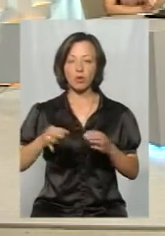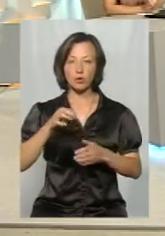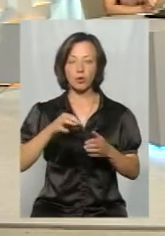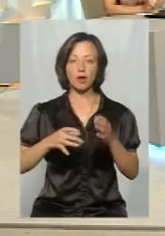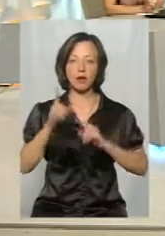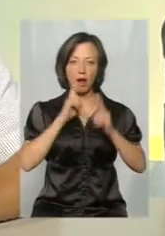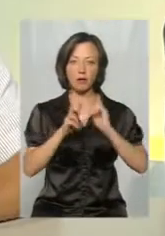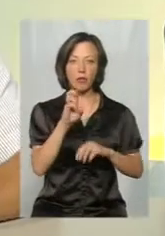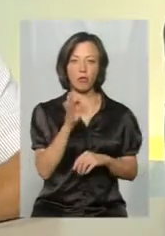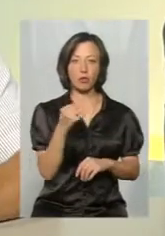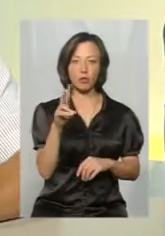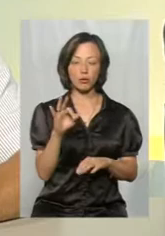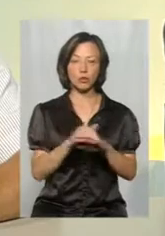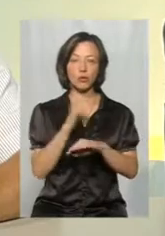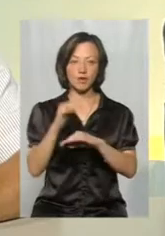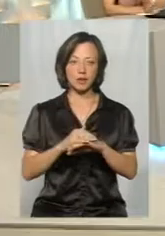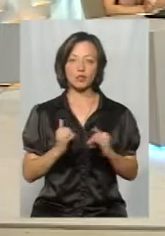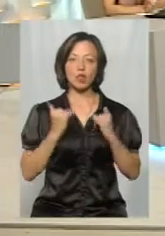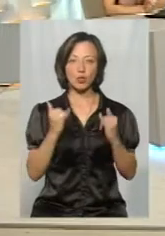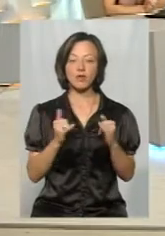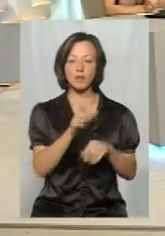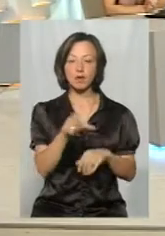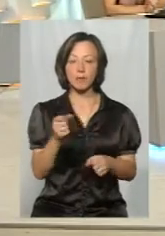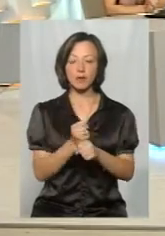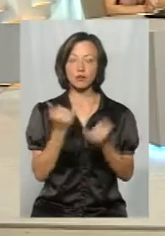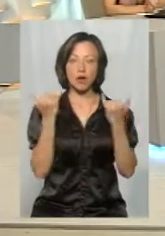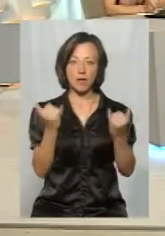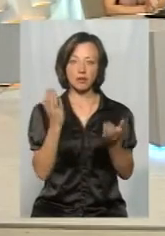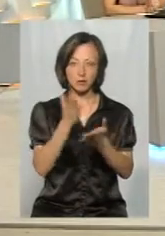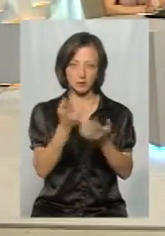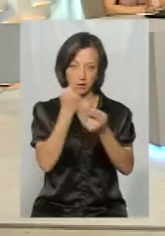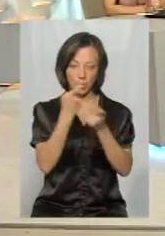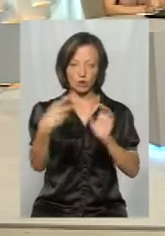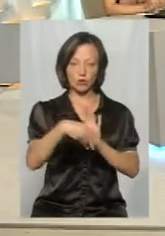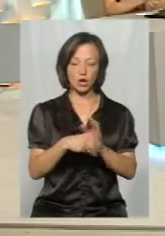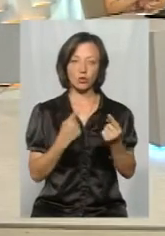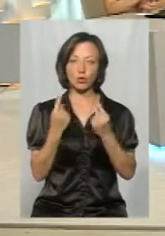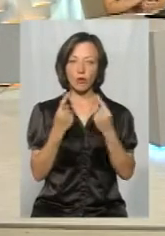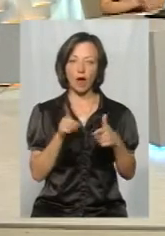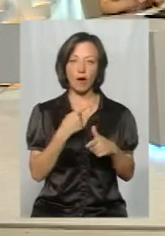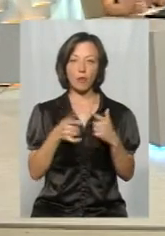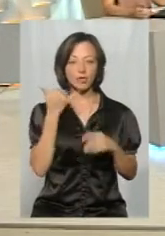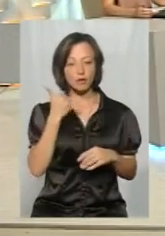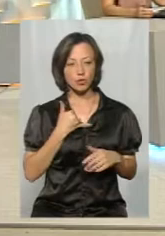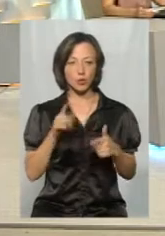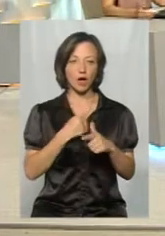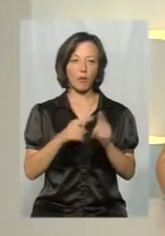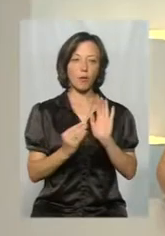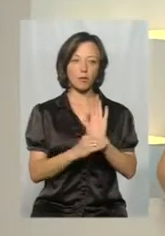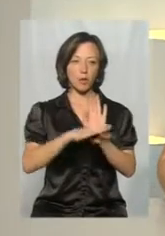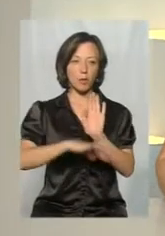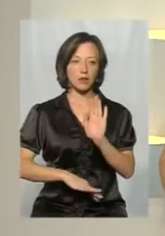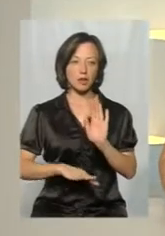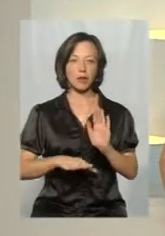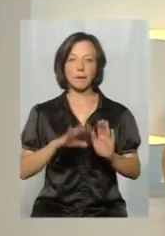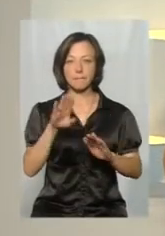Добрий вечір. Добрий вечір. Добрий вечір. Шановні глядачі, ми працюємо для вас наживо. Ви можете долучатись до розмови або телефонуйте, або пишіть коментарі